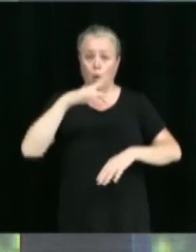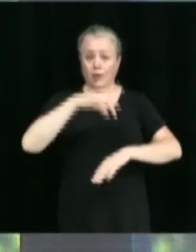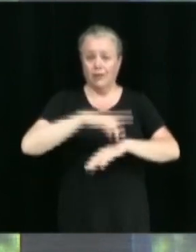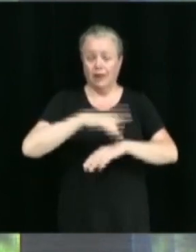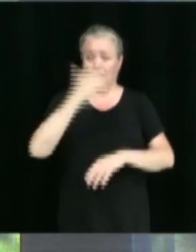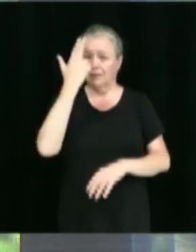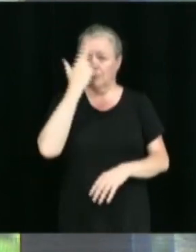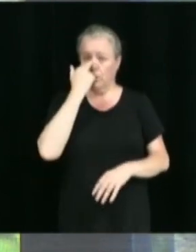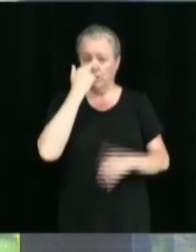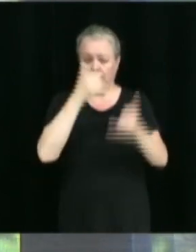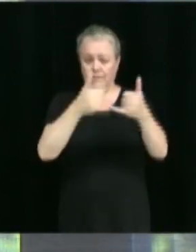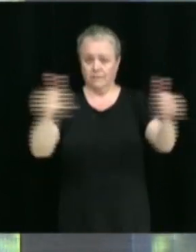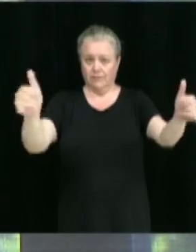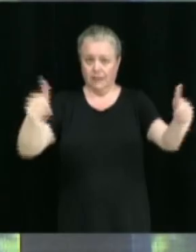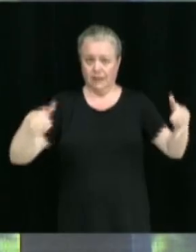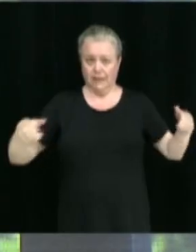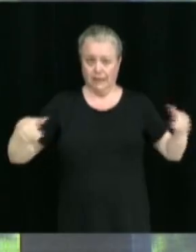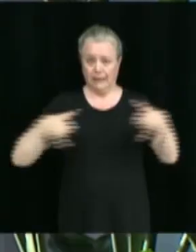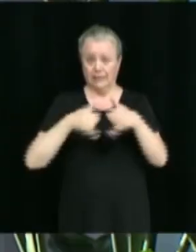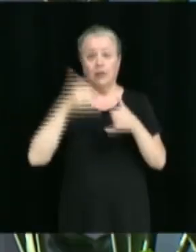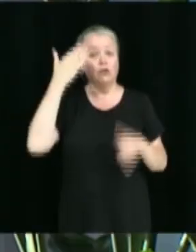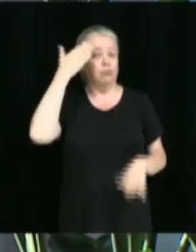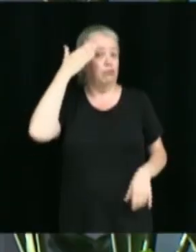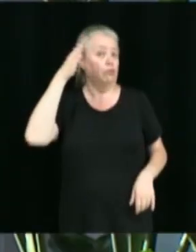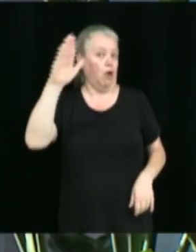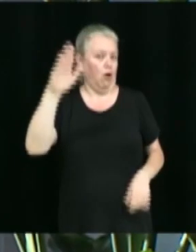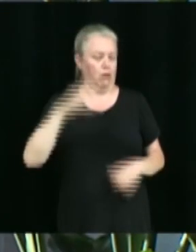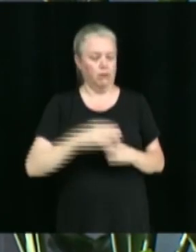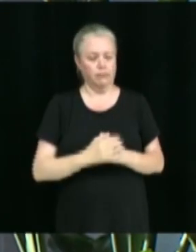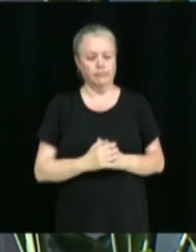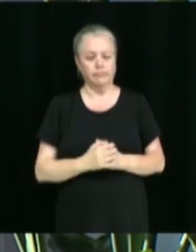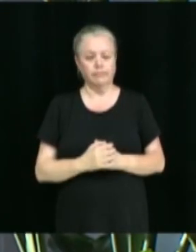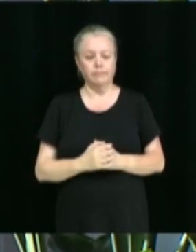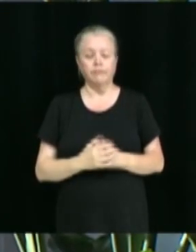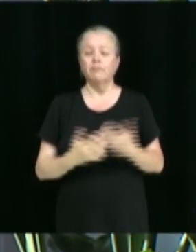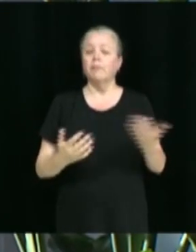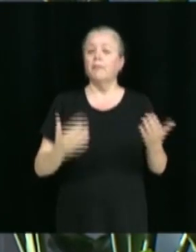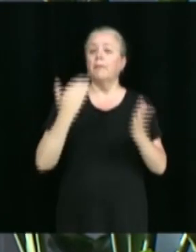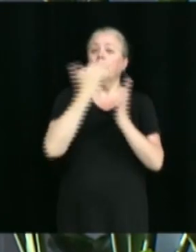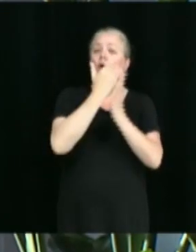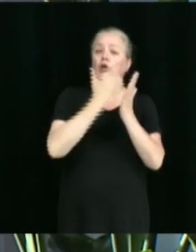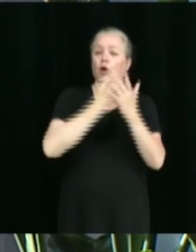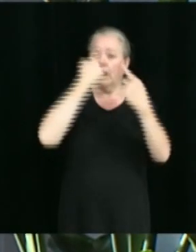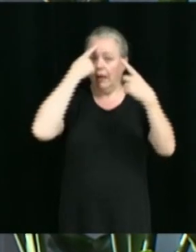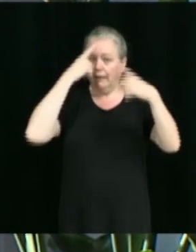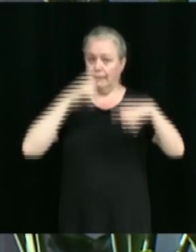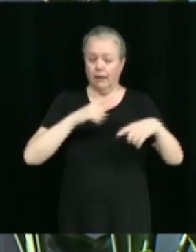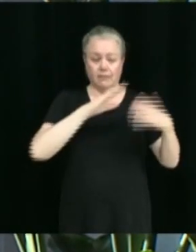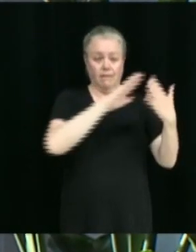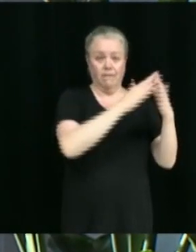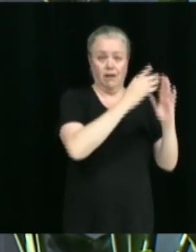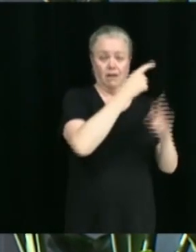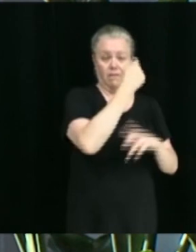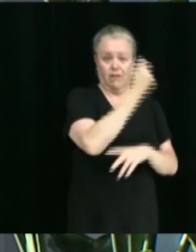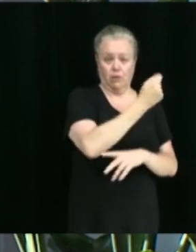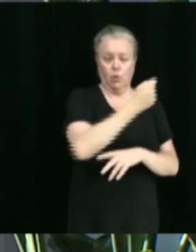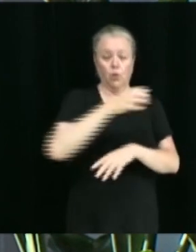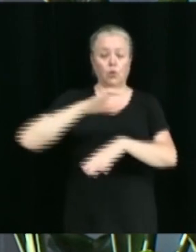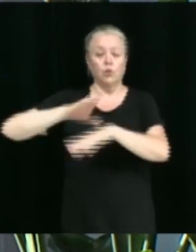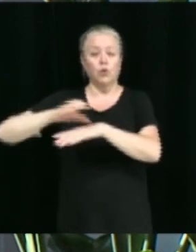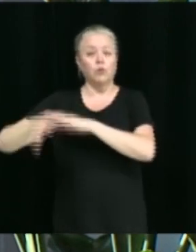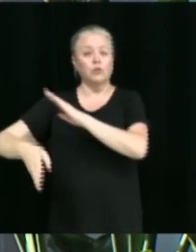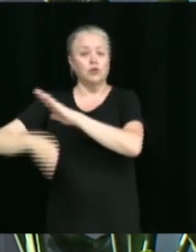sportifs extérieurs. Il s'agit d'approuver le protocole d'entente intervenu entre la Ville de Victoriaville et le club de soccer